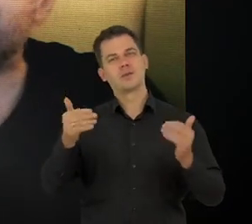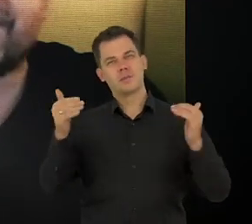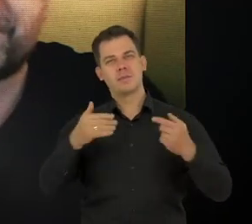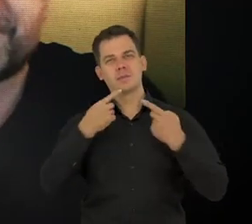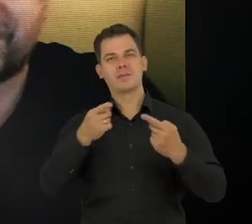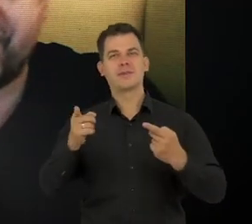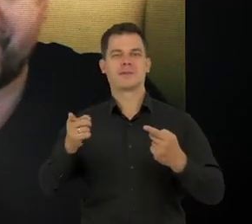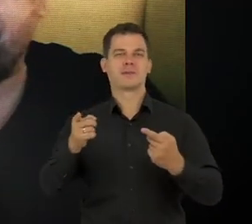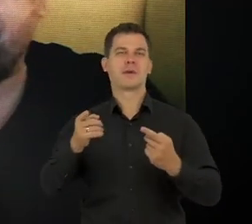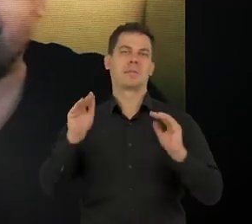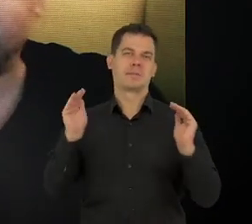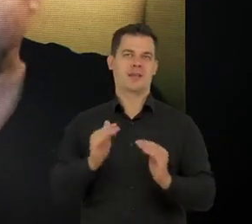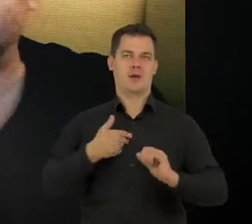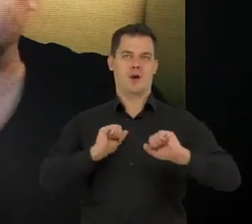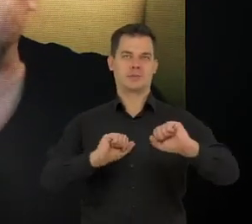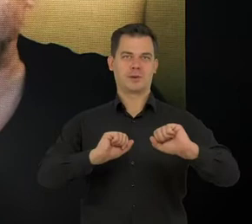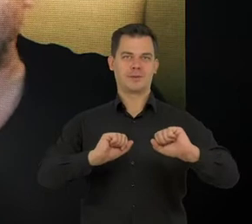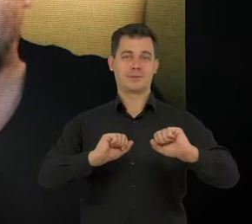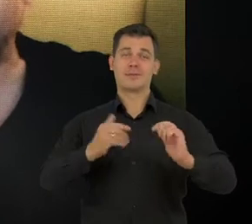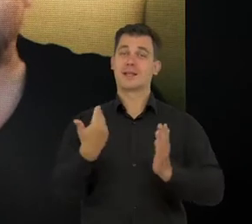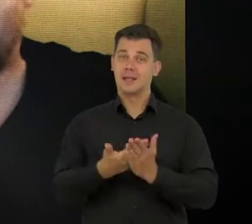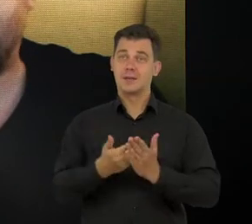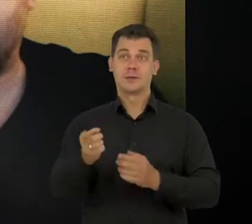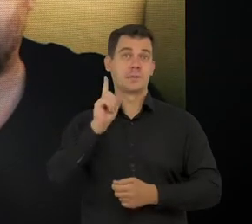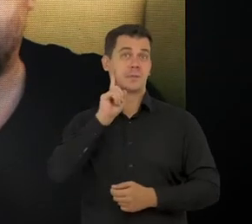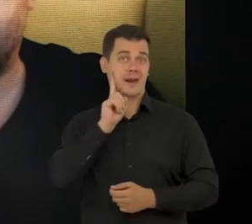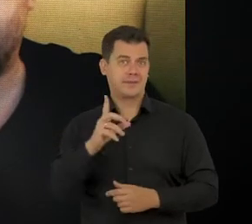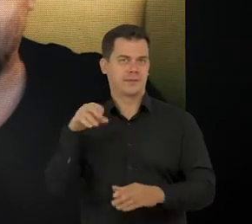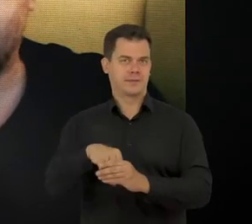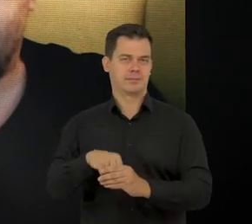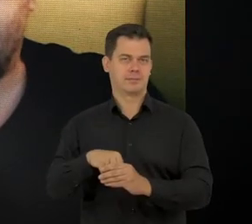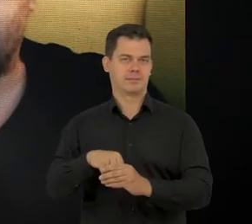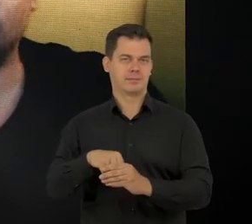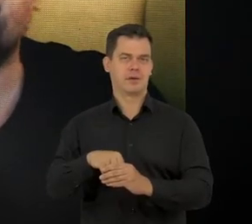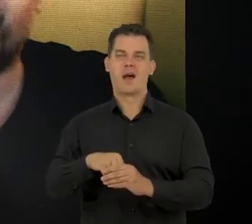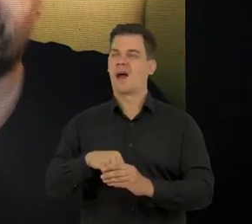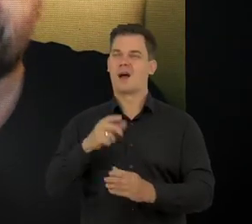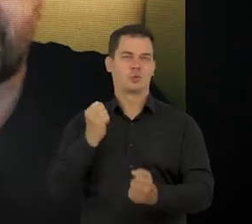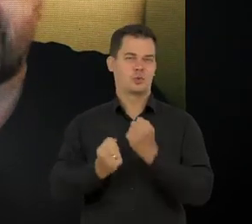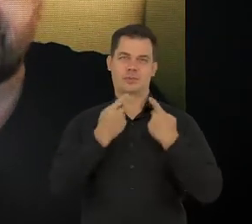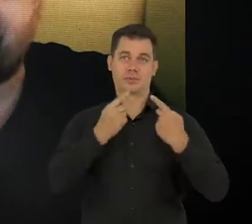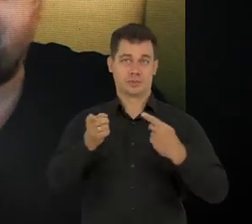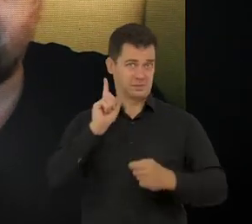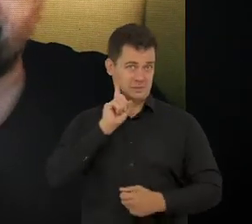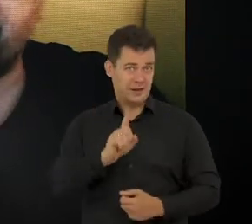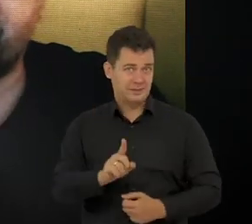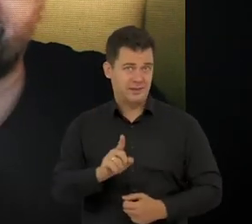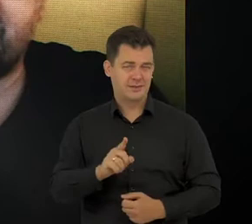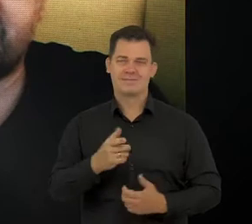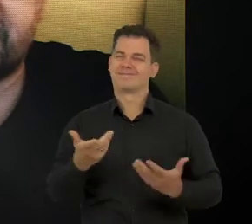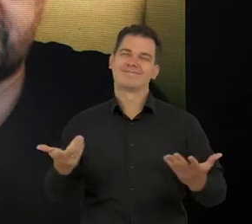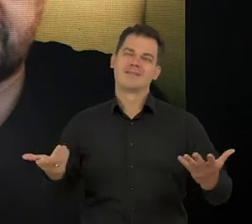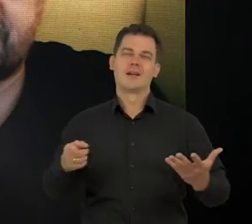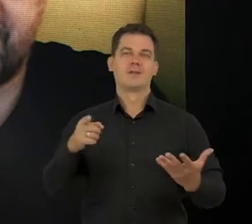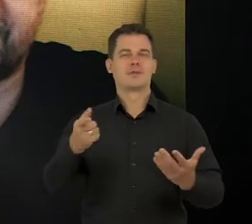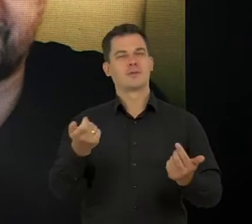że my jesteśmy na nie trochę mniej odporni ze względu na ten element prawdy, który się w nich zawiera. No ale trudno powiedzieć o prawdzie, skoro to